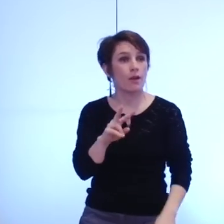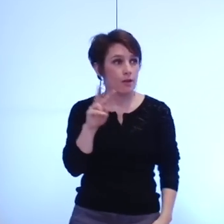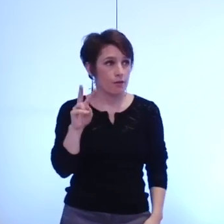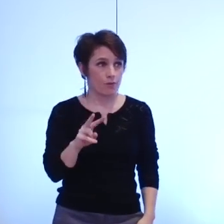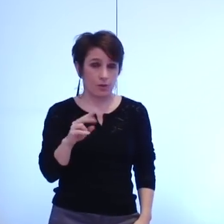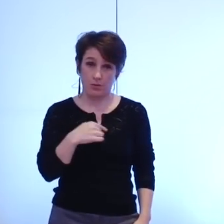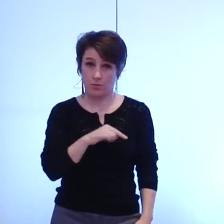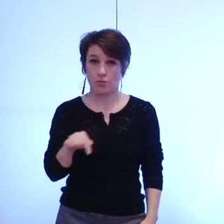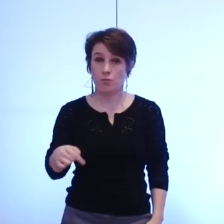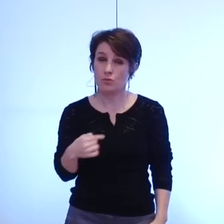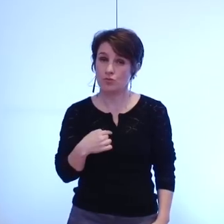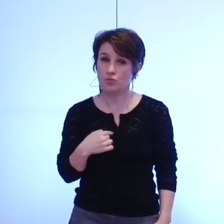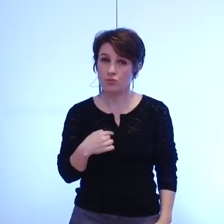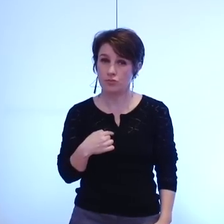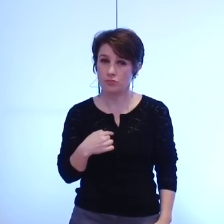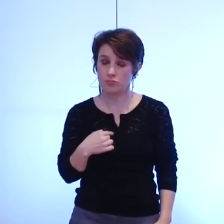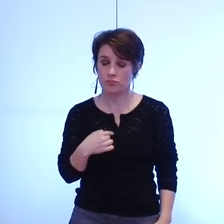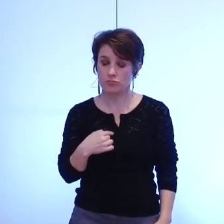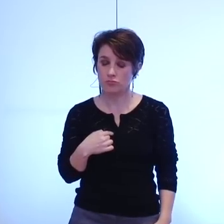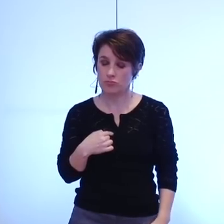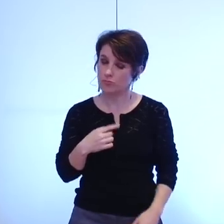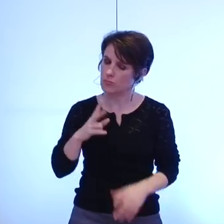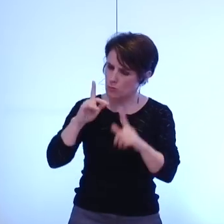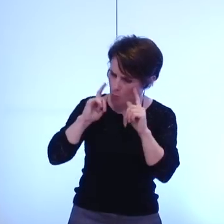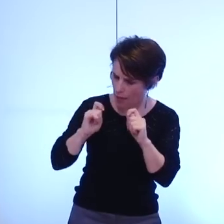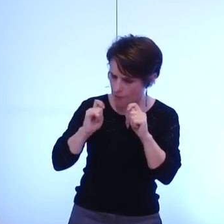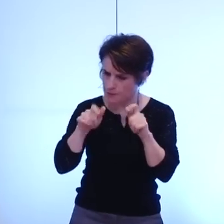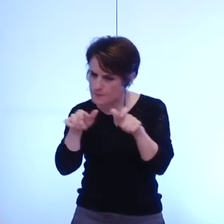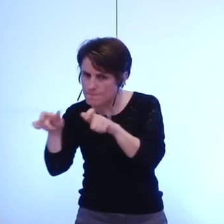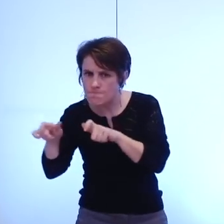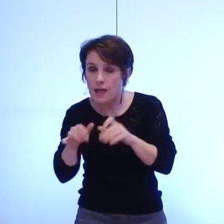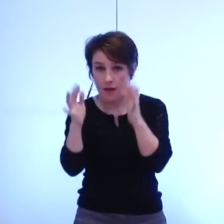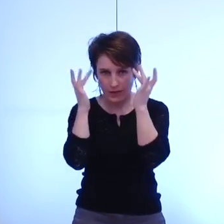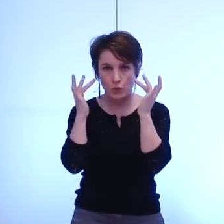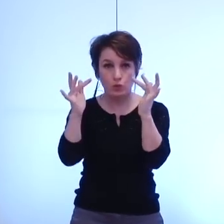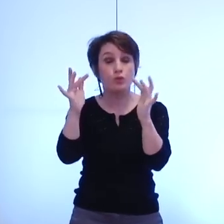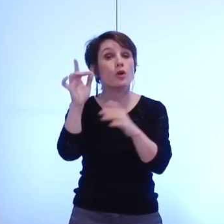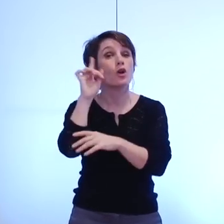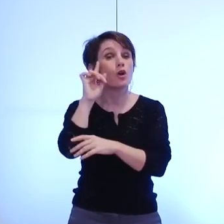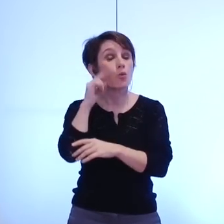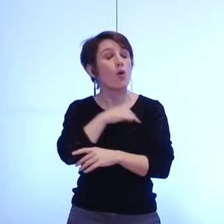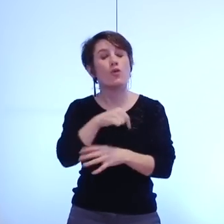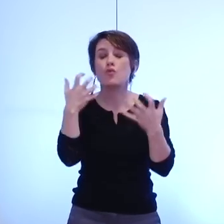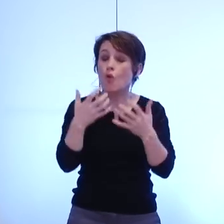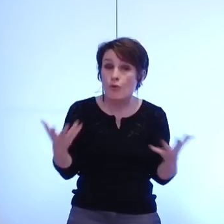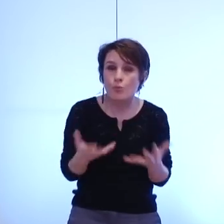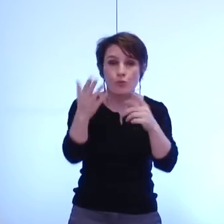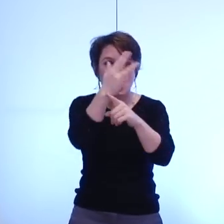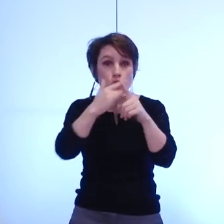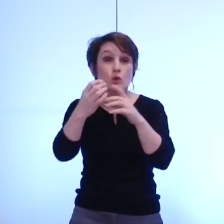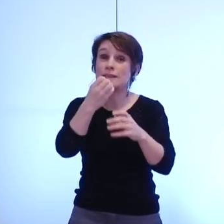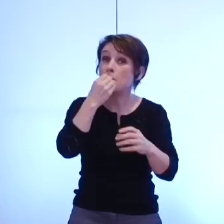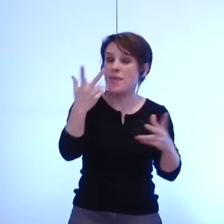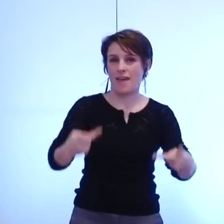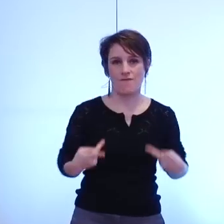particulière aux politiques culturelles car nous portons les valeurs d'une société du bien-vivre où les femmes et les